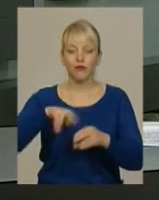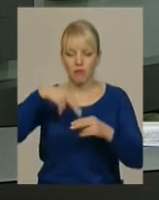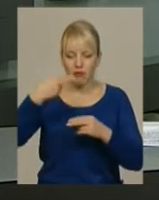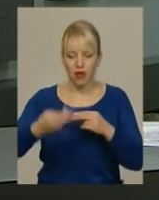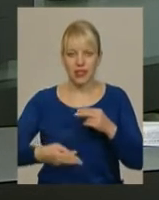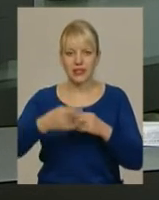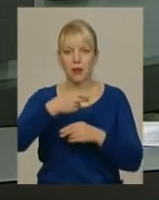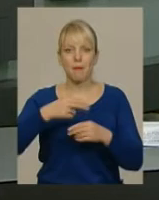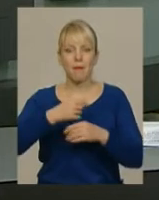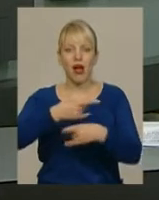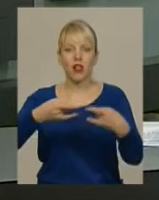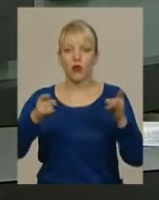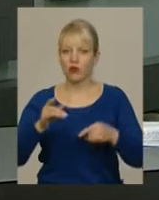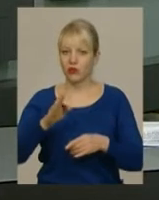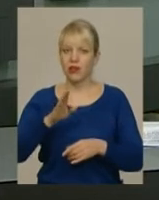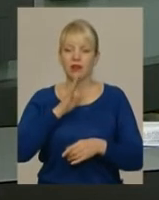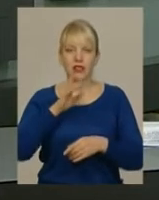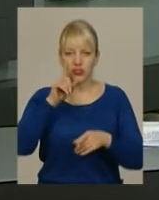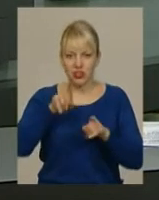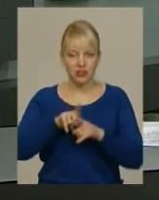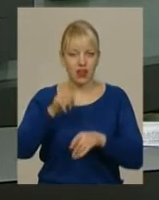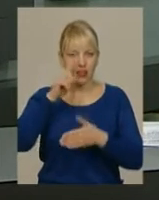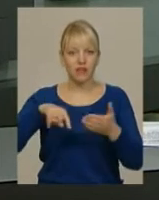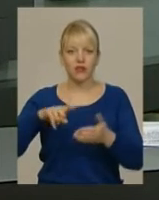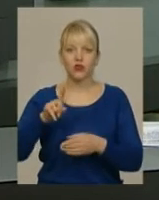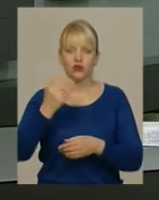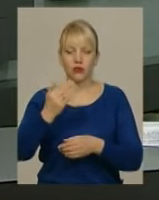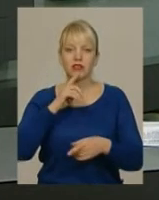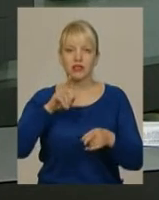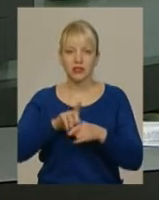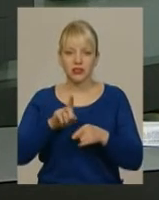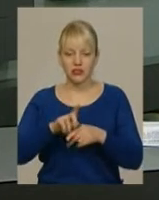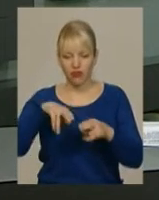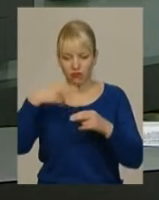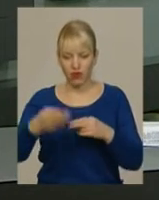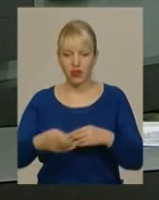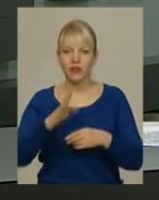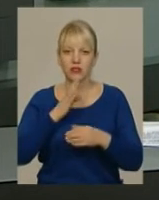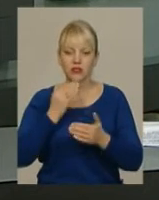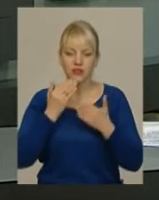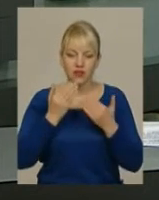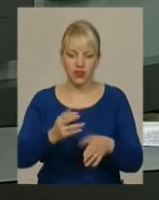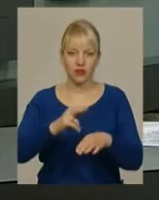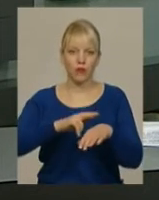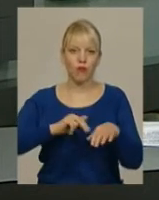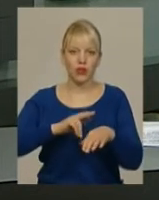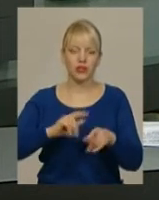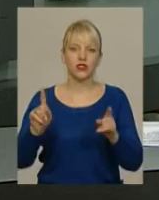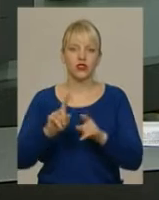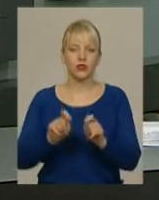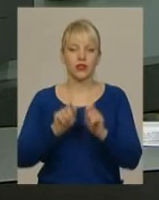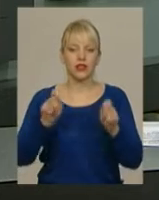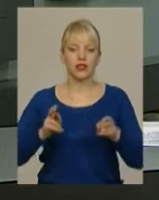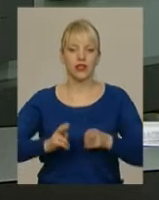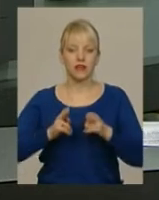Хмельницькому. Вона не вірить у нещасний випадок. Каже, що коли її сестра була в реанімації, жінка тричі зверталася в поліцію, аби відкрили